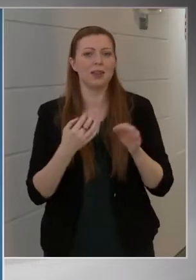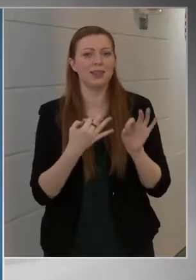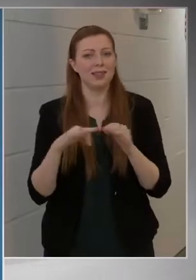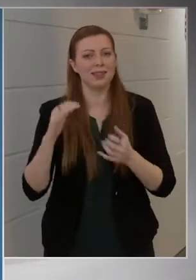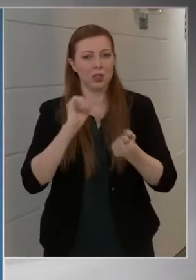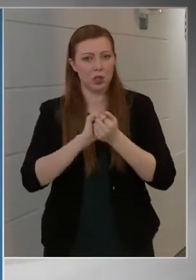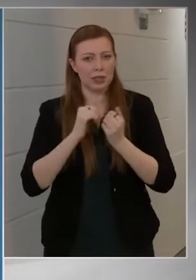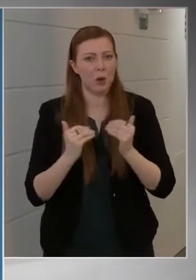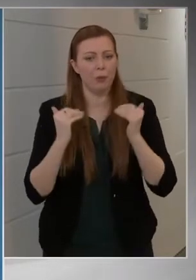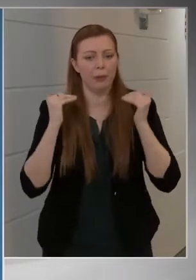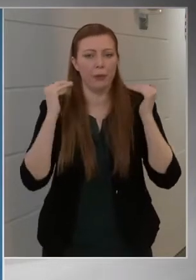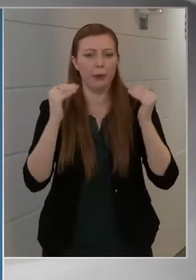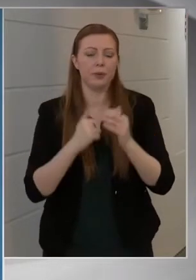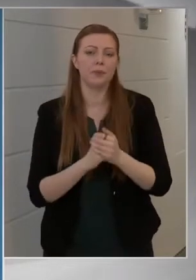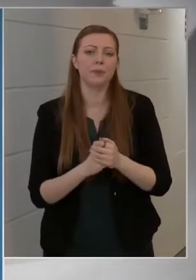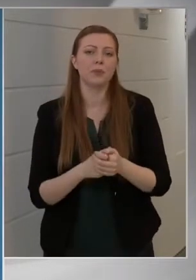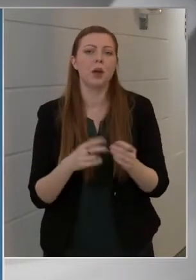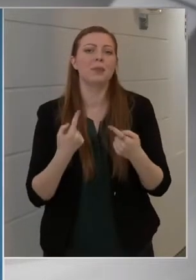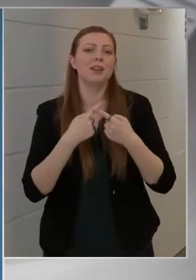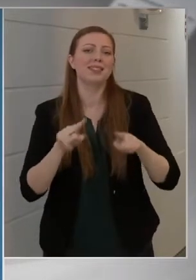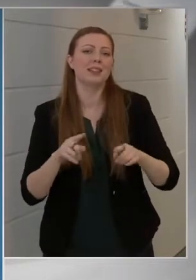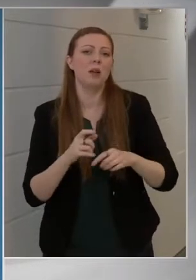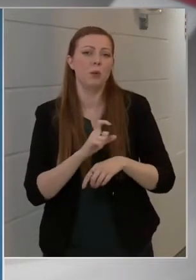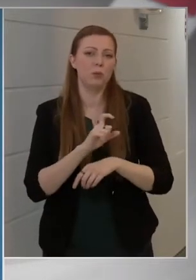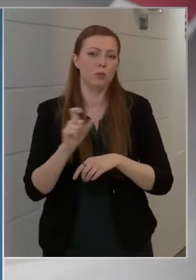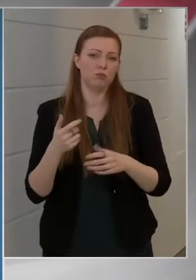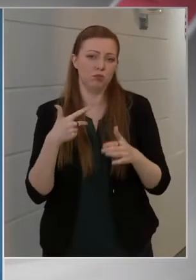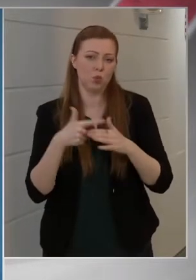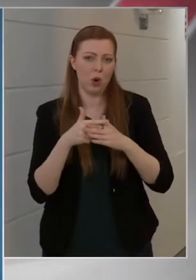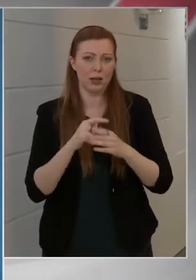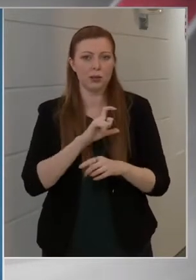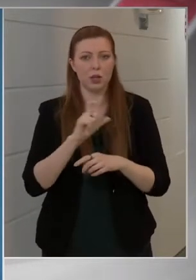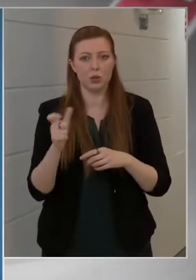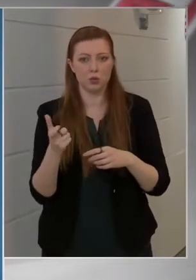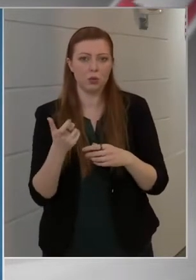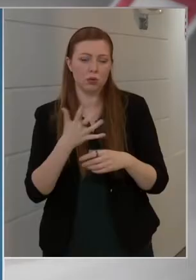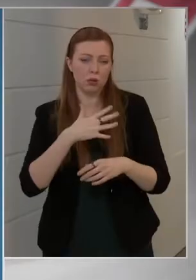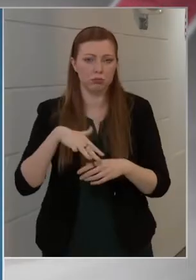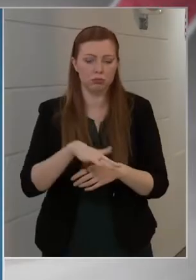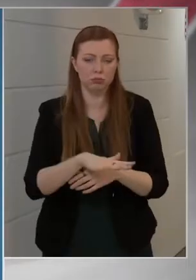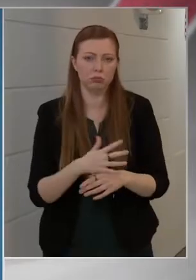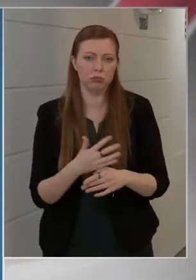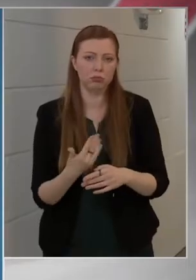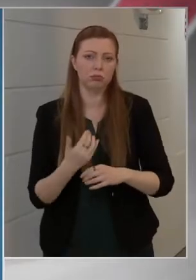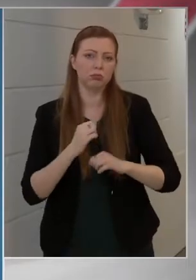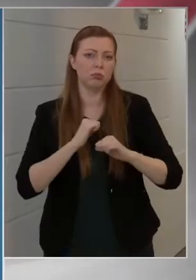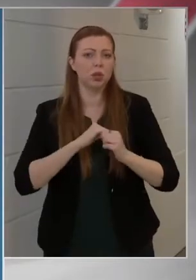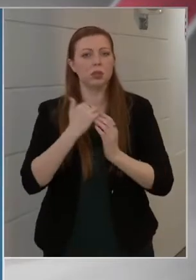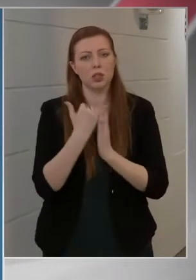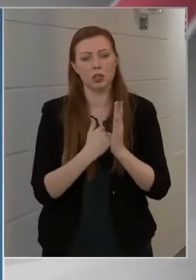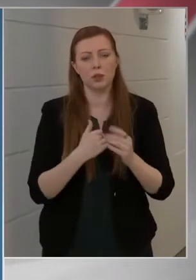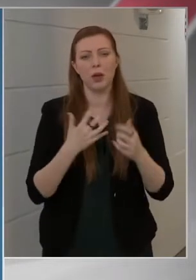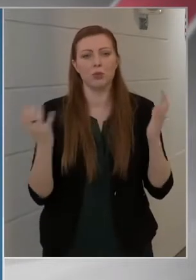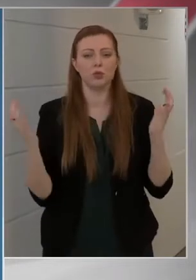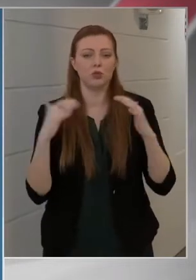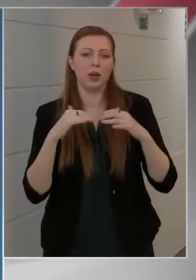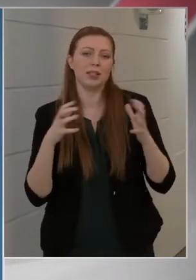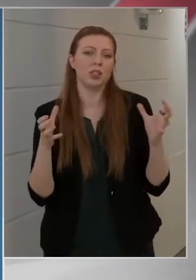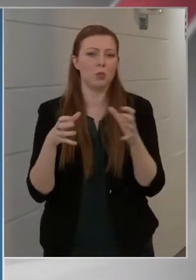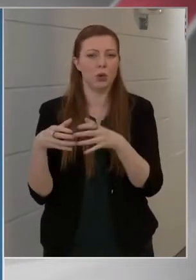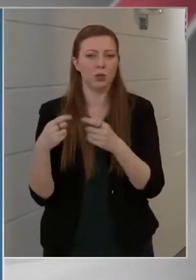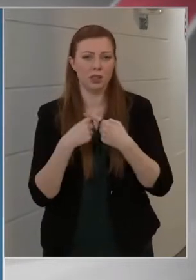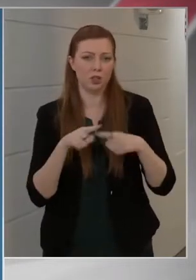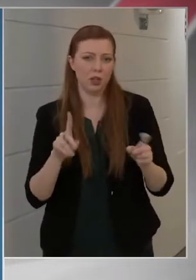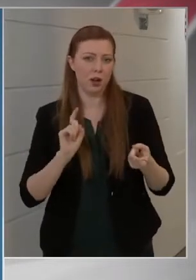száma, melyet a kiárási tilalom, a kiárási korlátozás, a közteleti magatartási szabályok, illetve a gyülekezés, illetve a csoportosulást